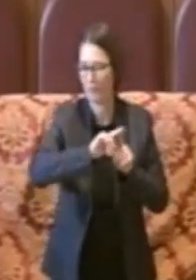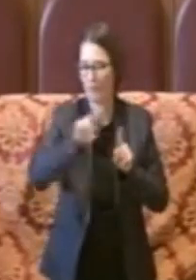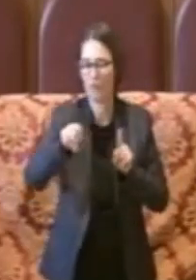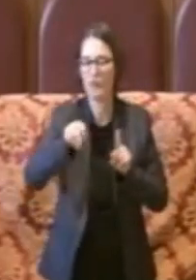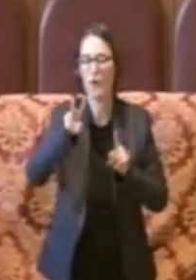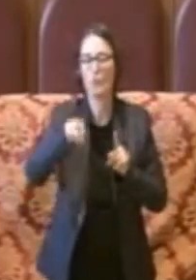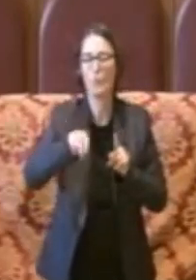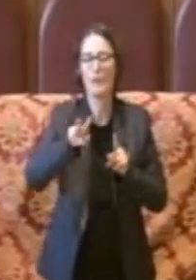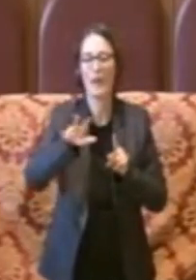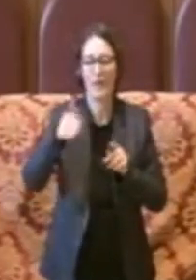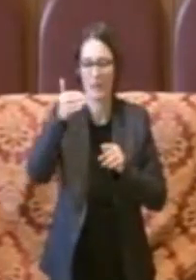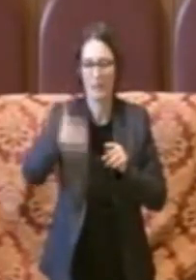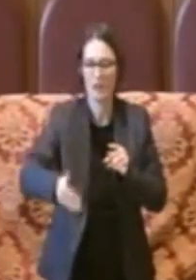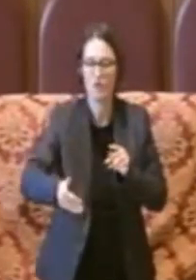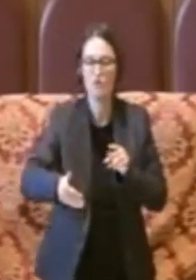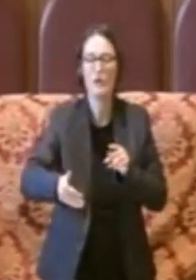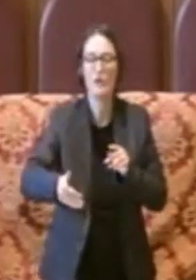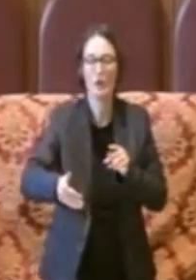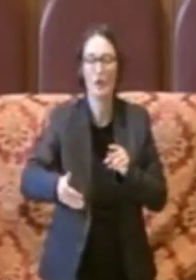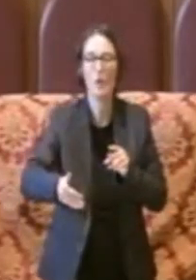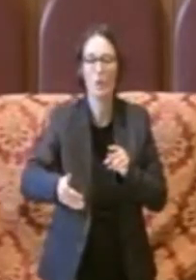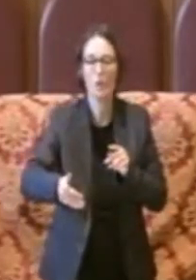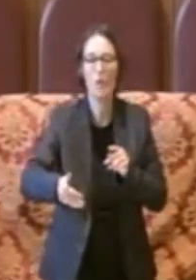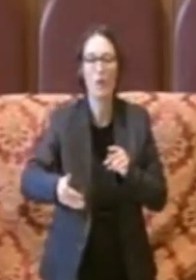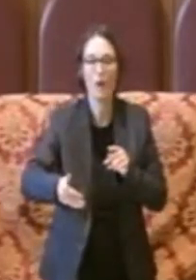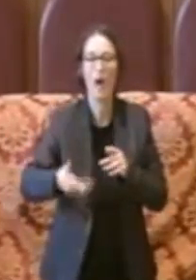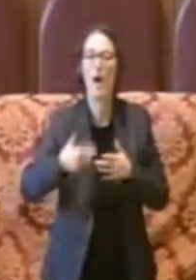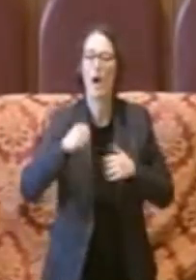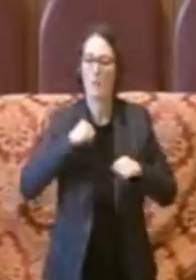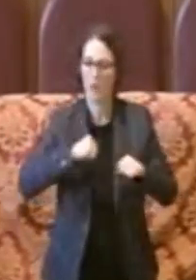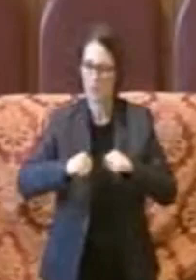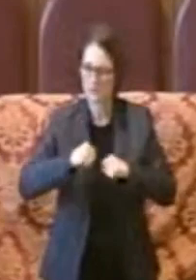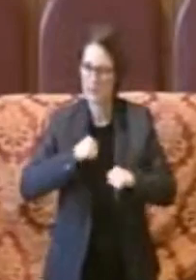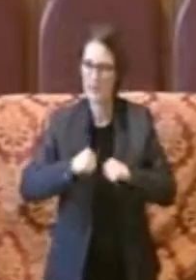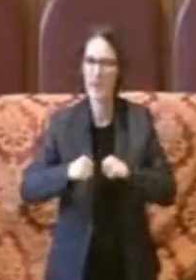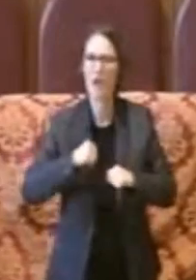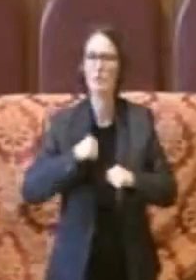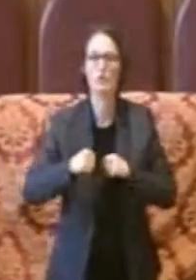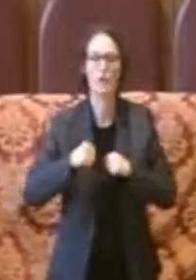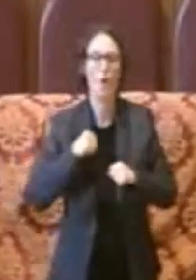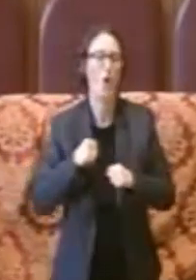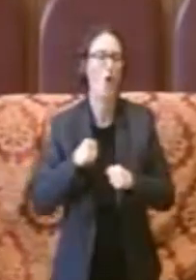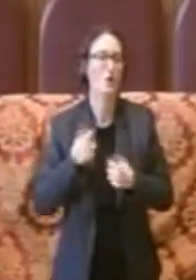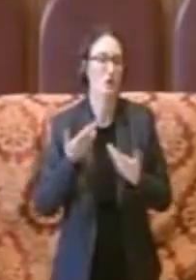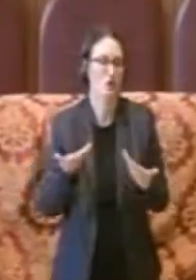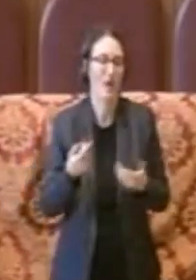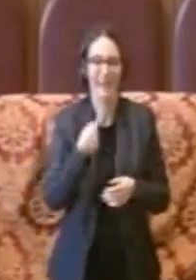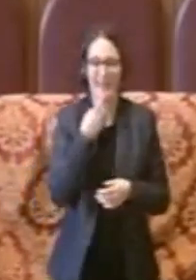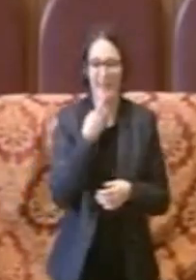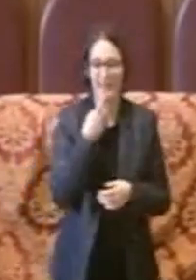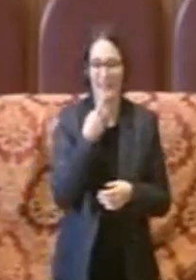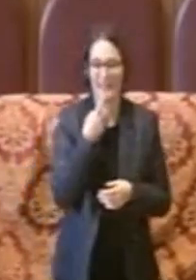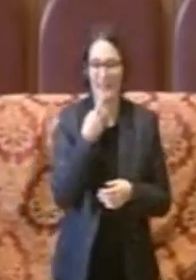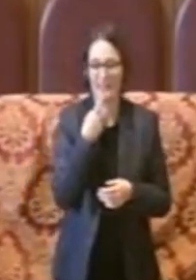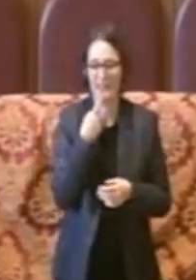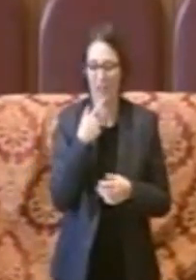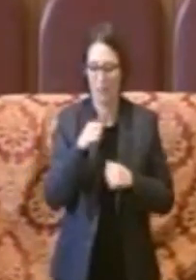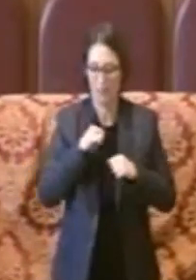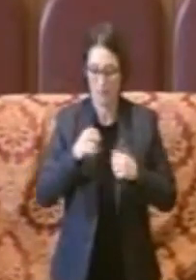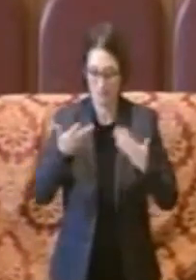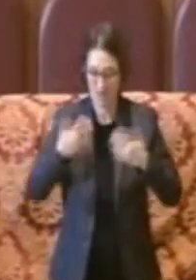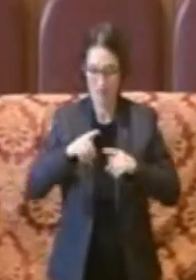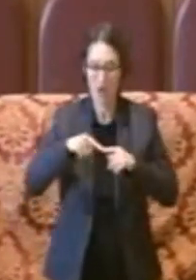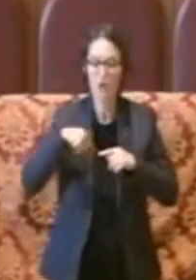che le amministrazioni che si potranno quindi coloro che saranno diciamo dopo anche questa